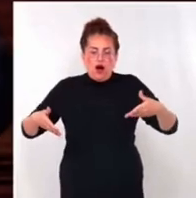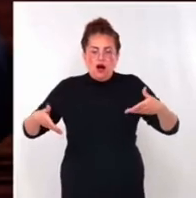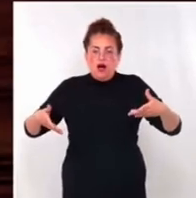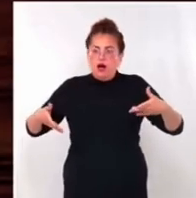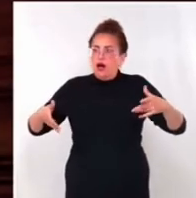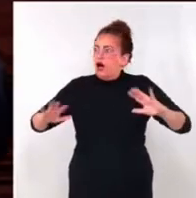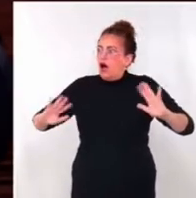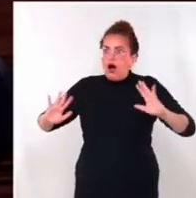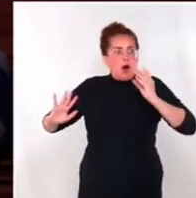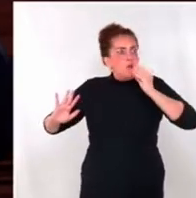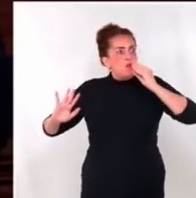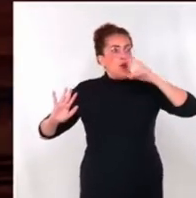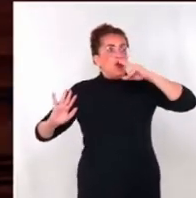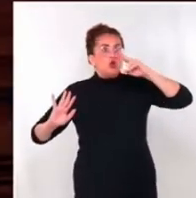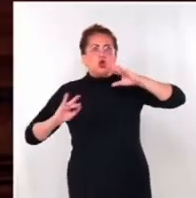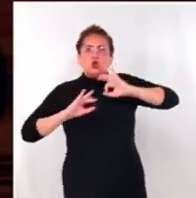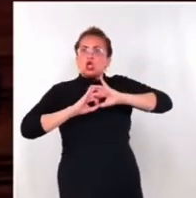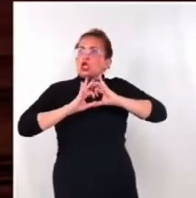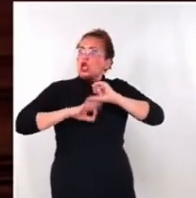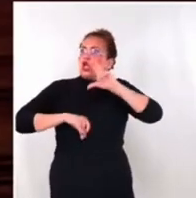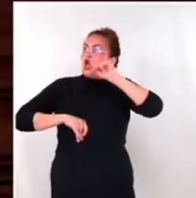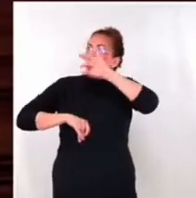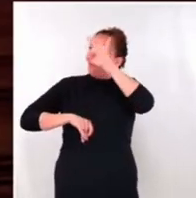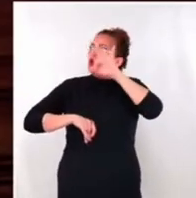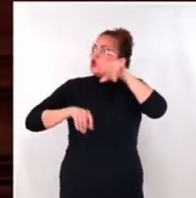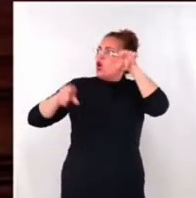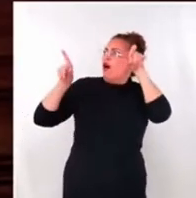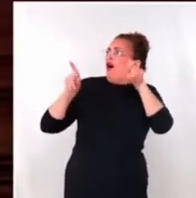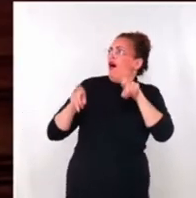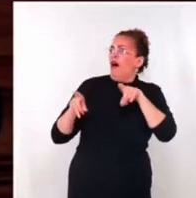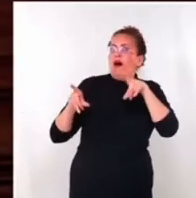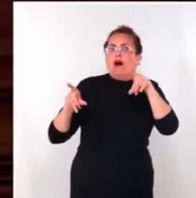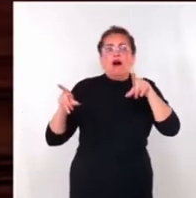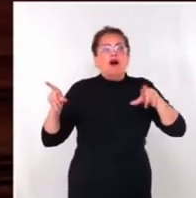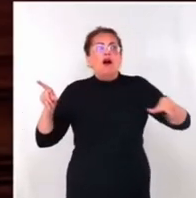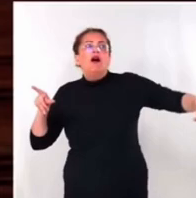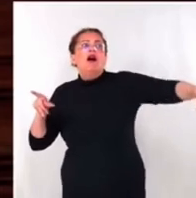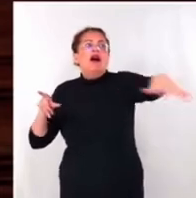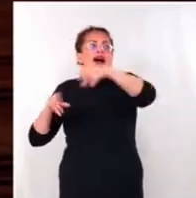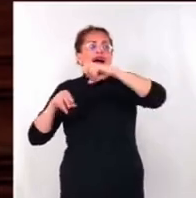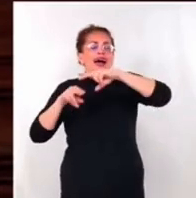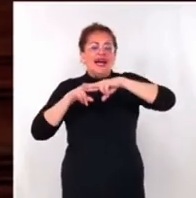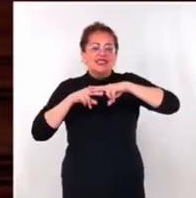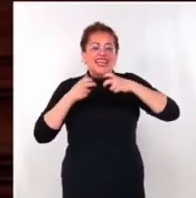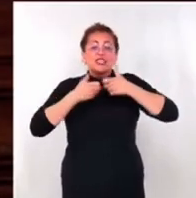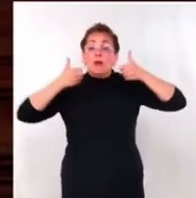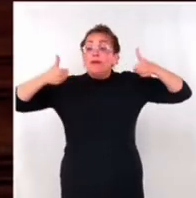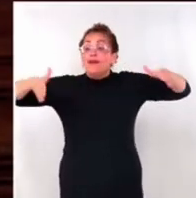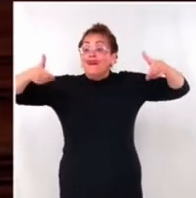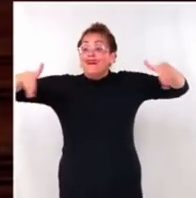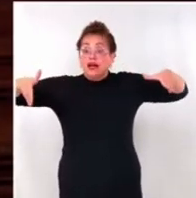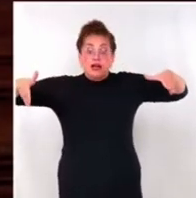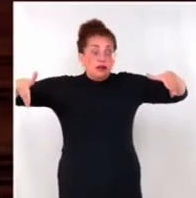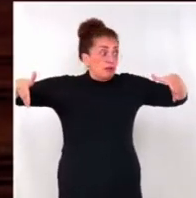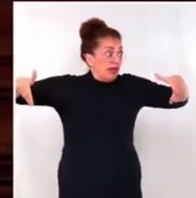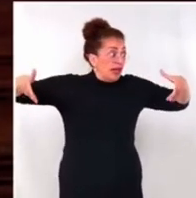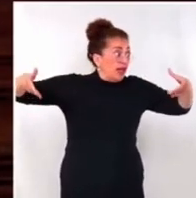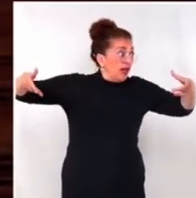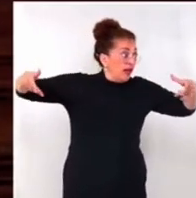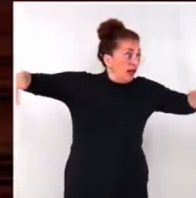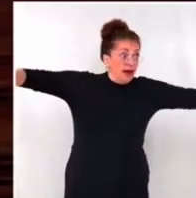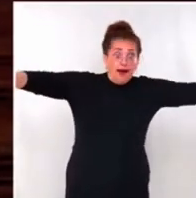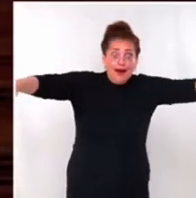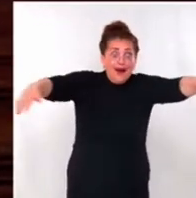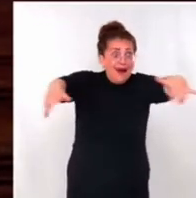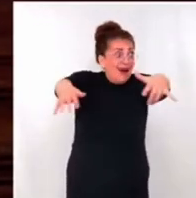pourrait être dépollouée à hauteur de 30%, sans conséquence ailleurs. Si la pollution a baissé là où la borne est située sur les boulevards, je rappelle qu'il y a